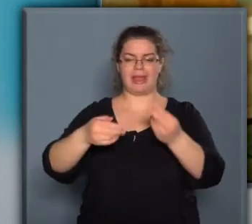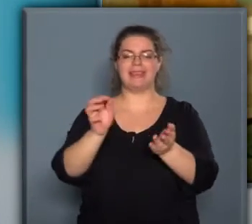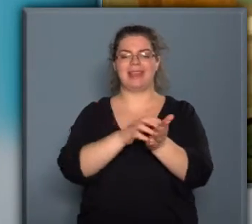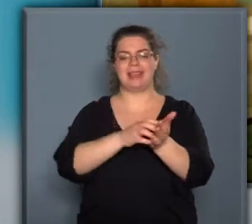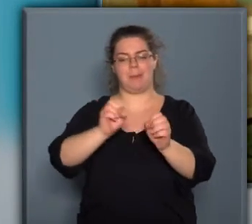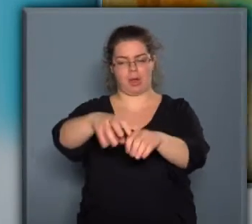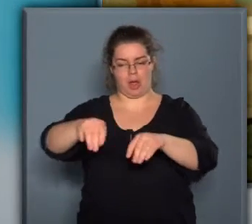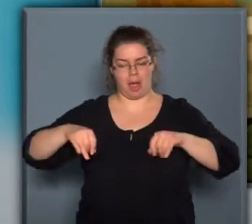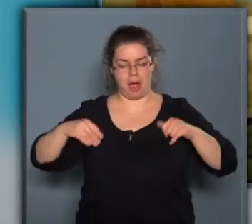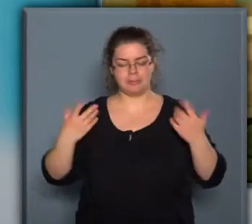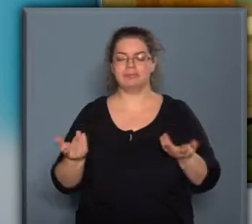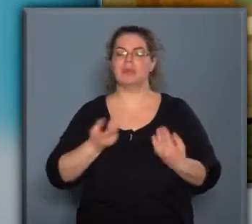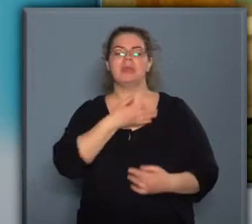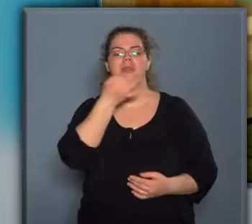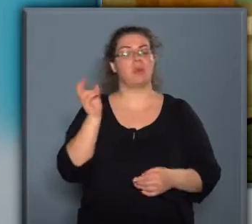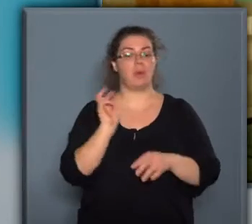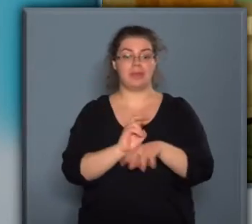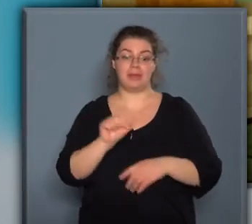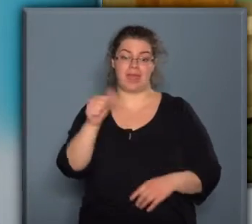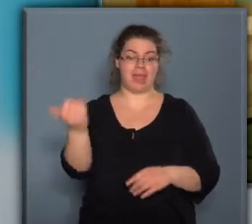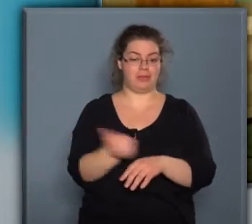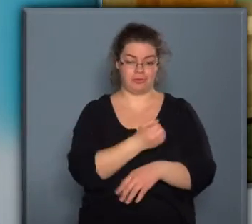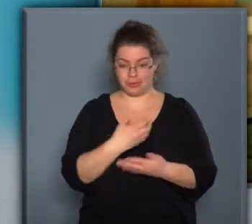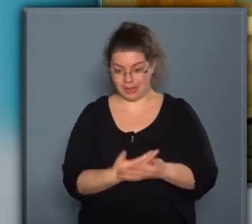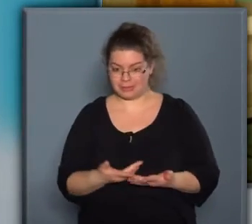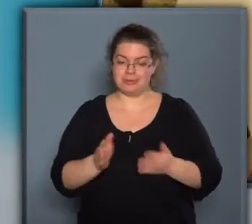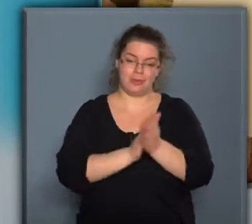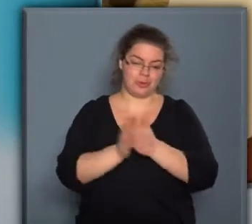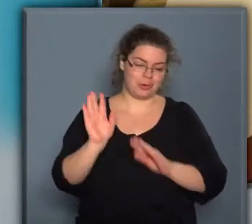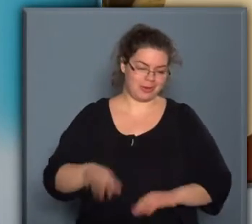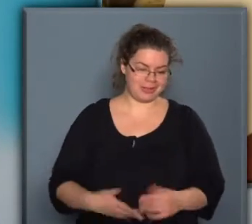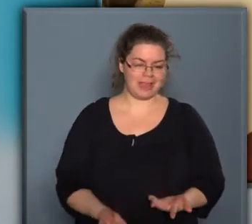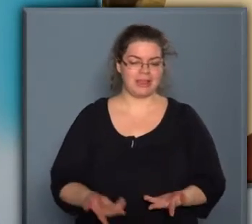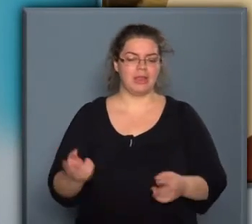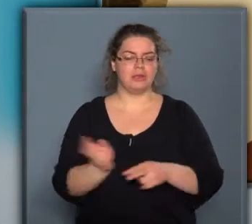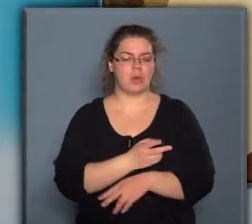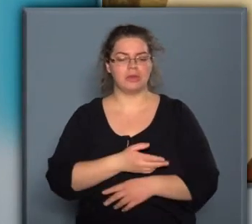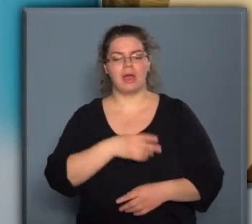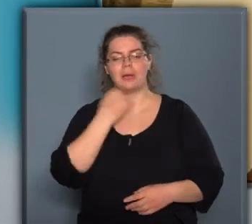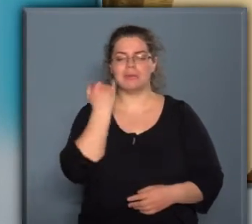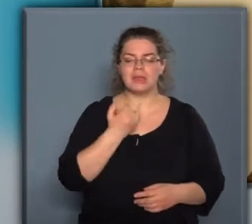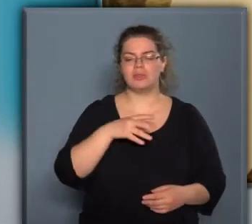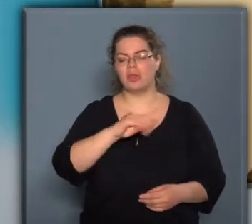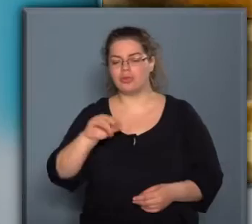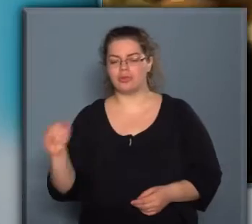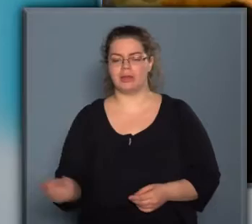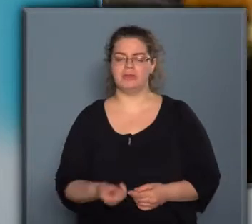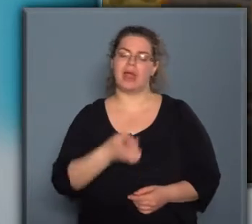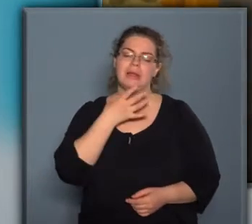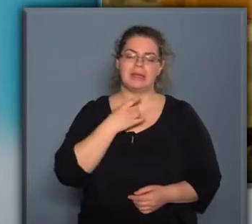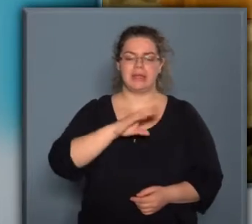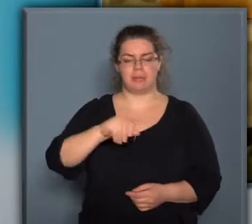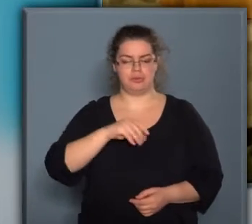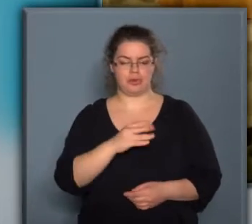szezám maggal. Mit szól ahhoz, hogy ön lett az első? Örülök neki. Szoktam édeset is sütni, sósat is, de sósat szoktam